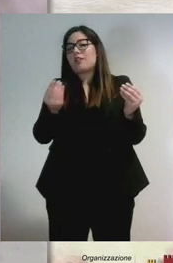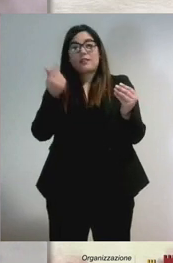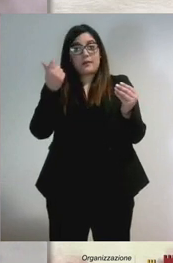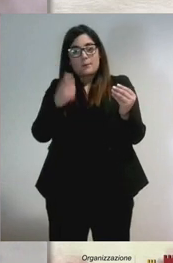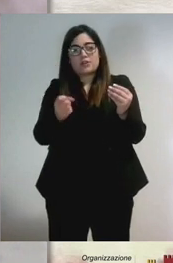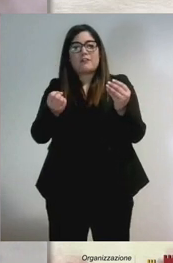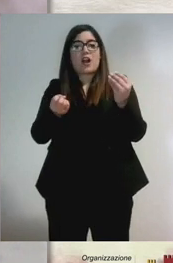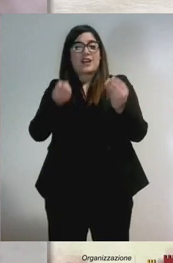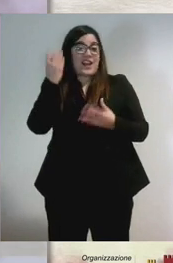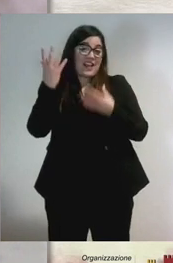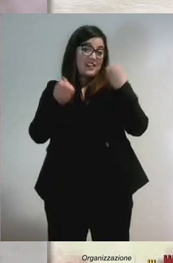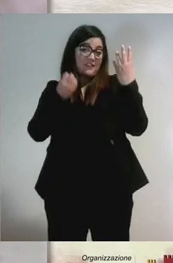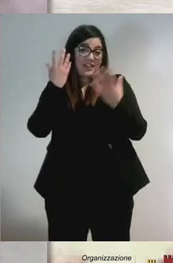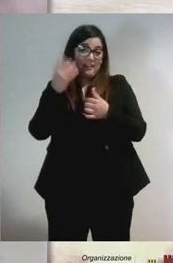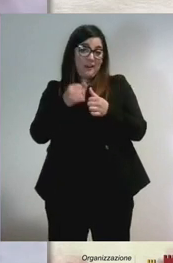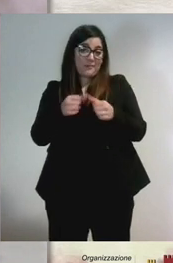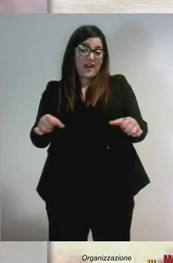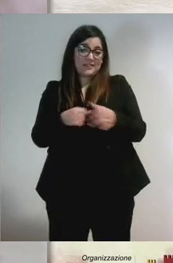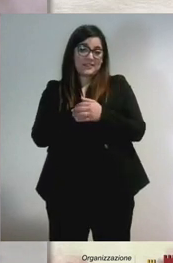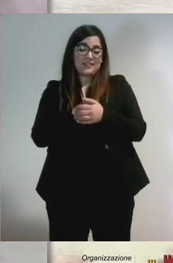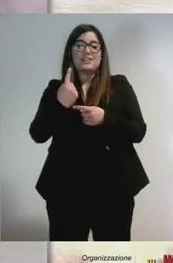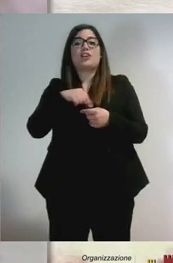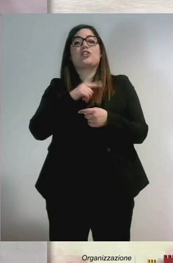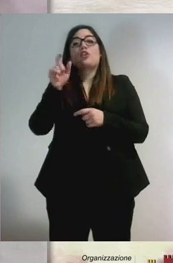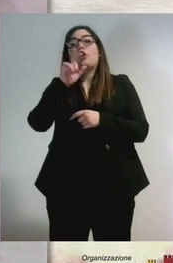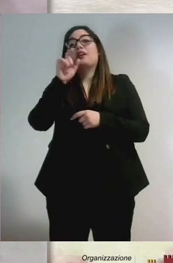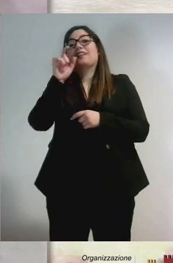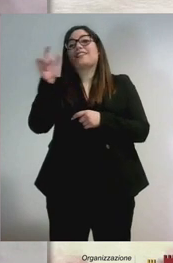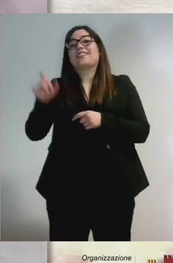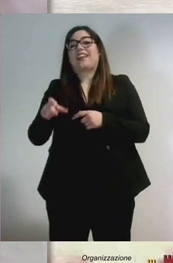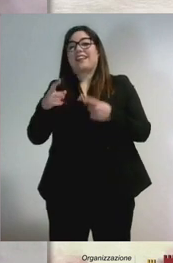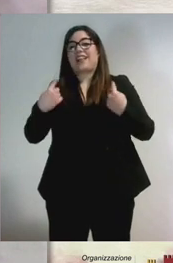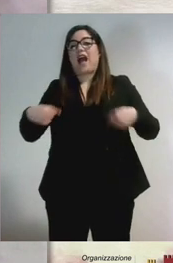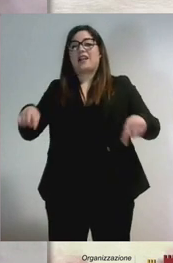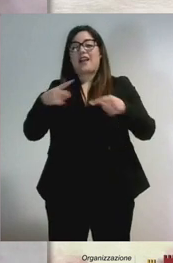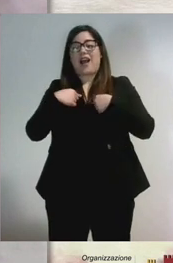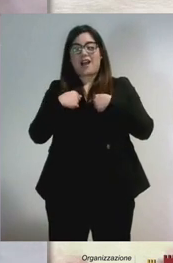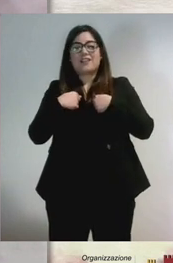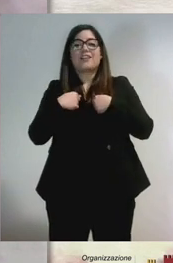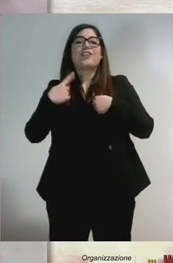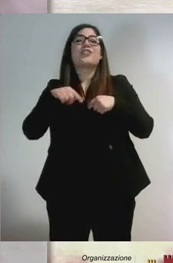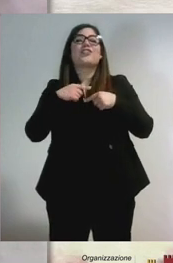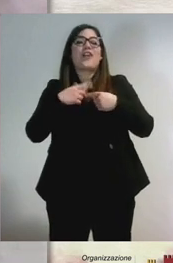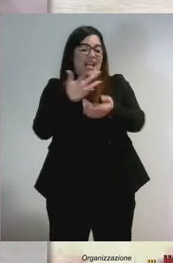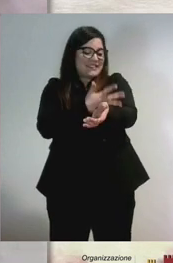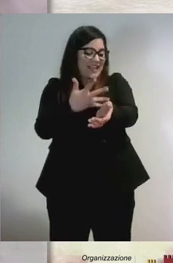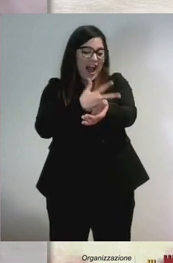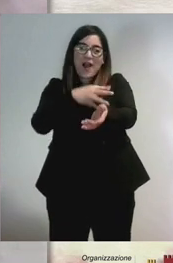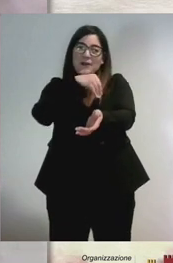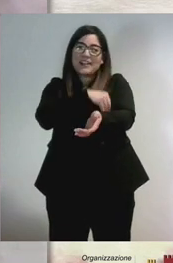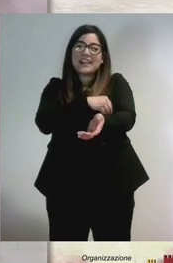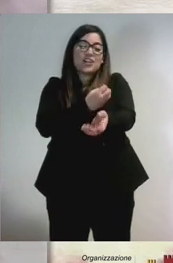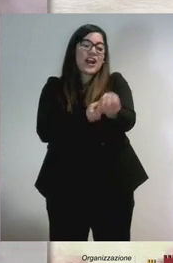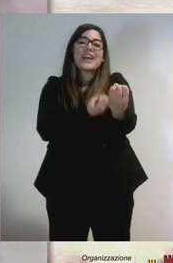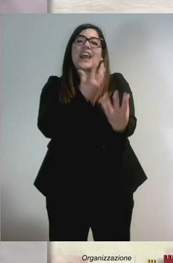creatività. Noi italiani abbiamo la creatività nel nostro sangue. Solo che da una parte